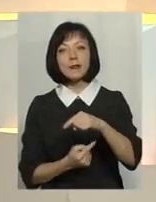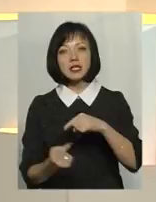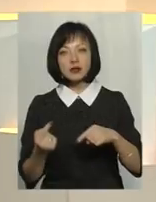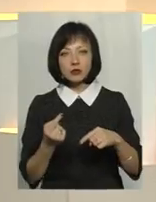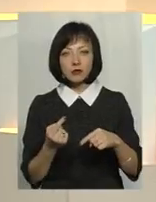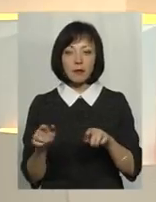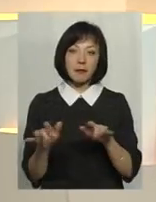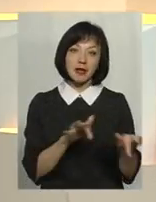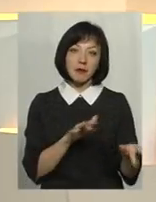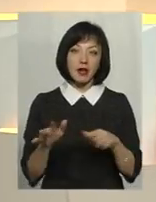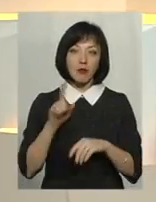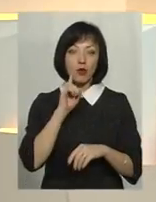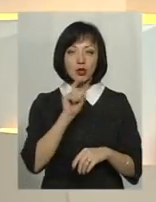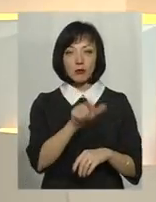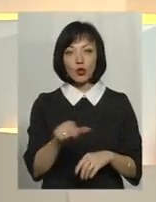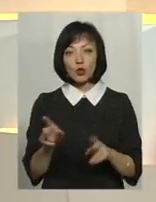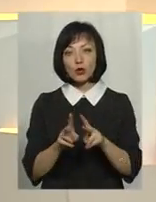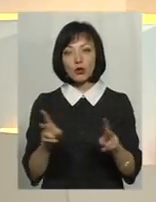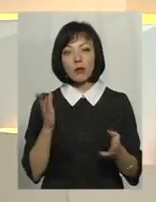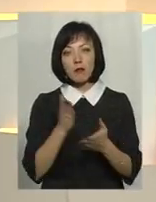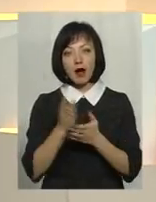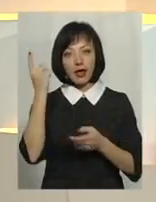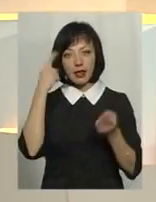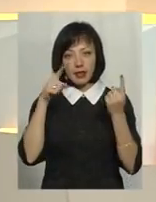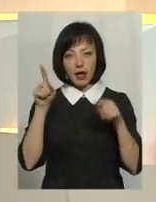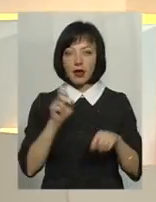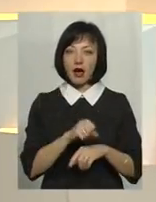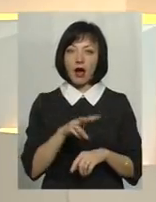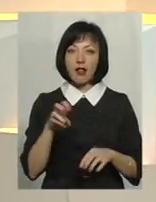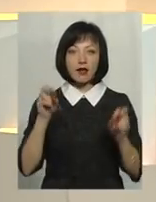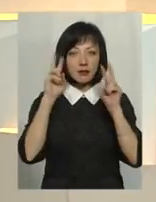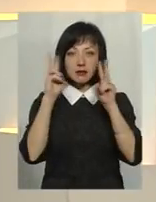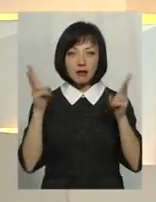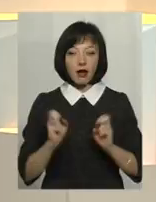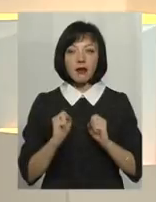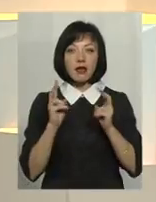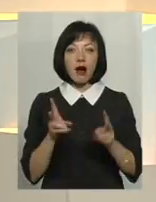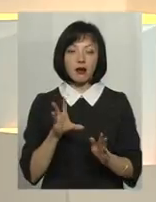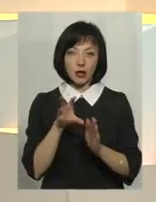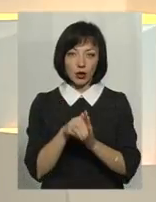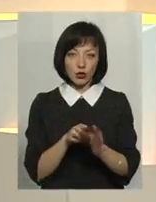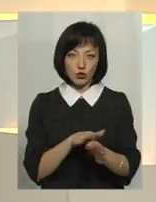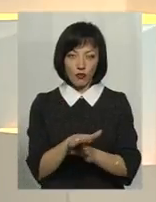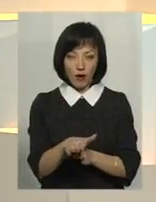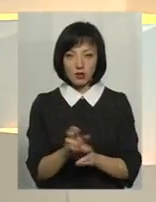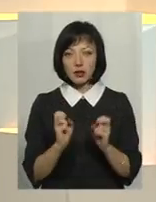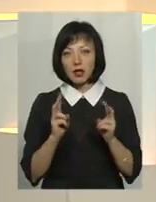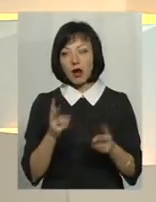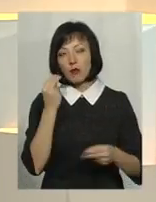підприємливим людям, молодим, хто має ідеї, але не знає, як їх реалізувати. Як